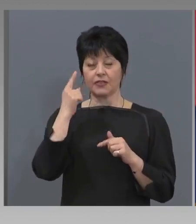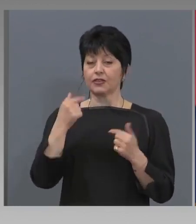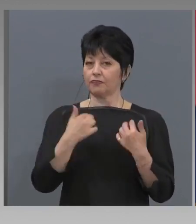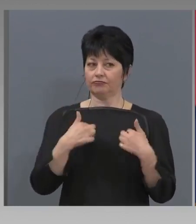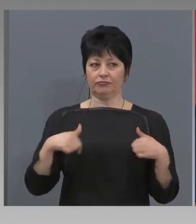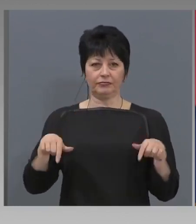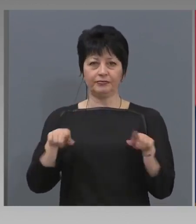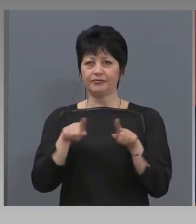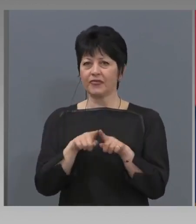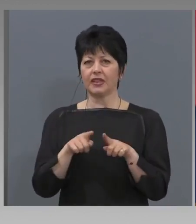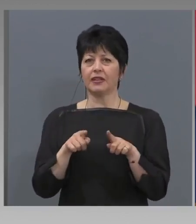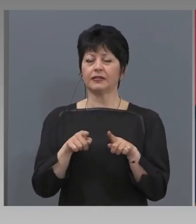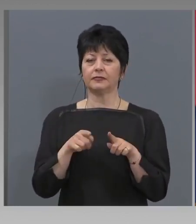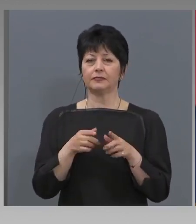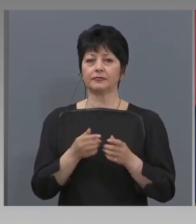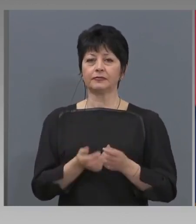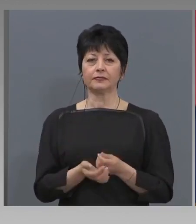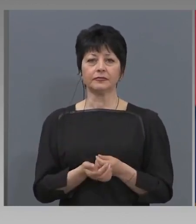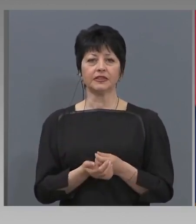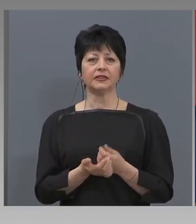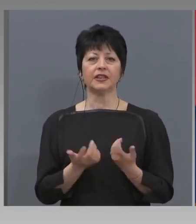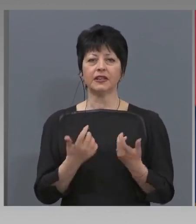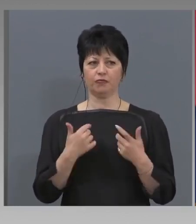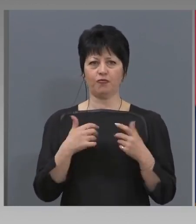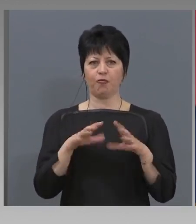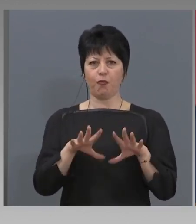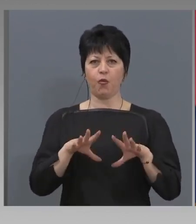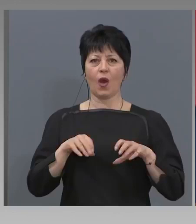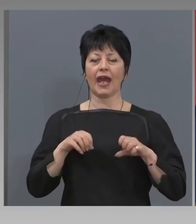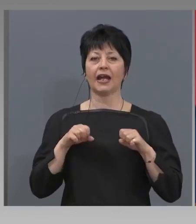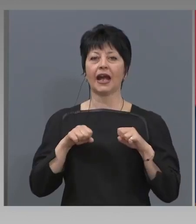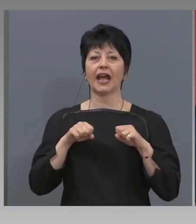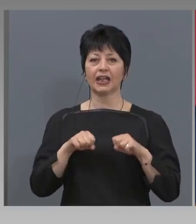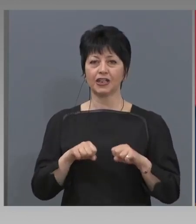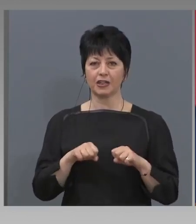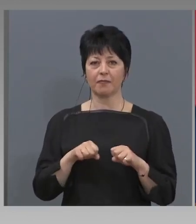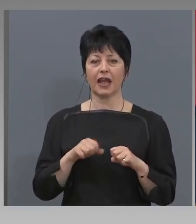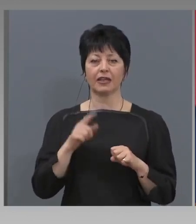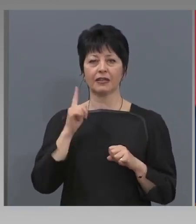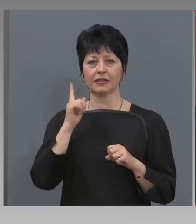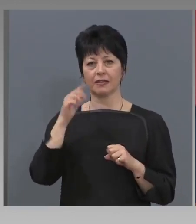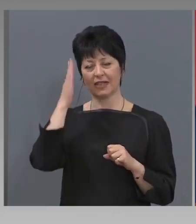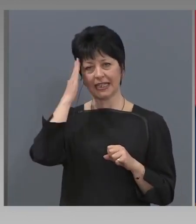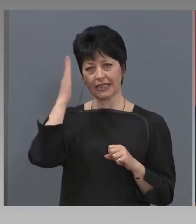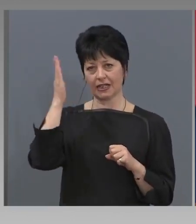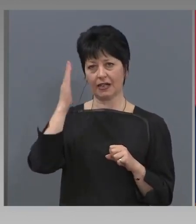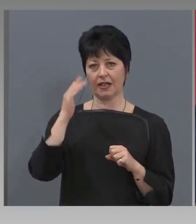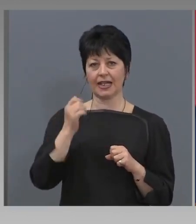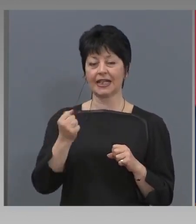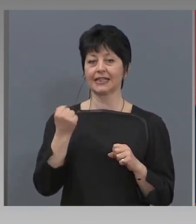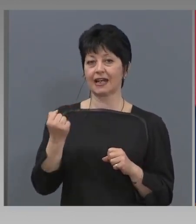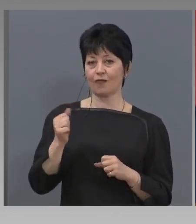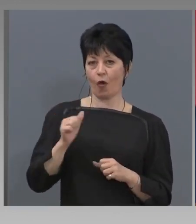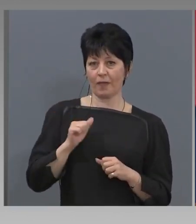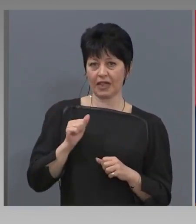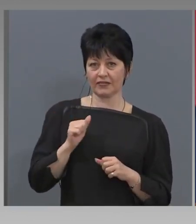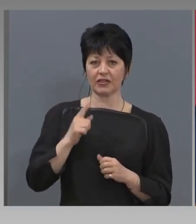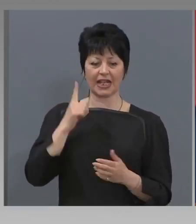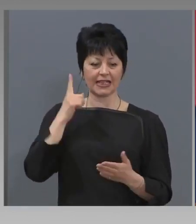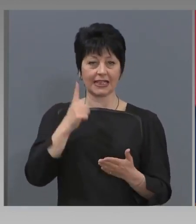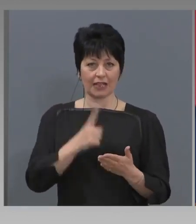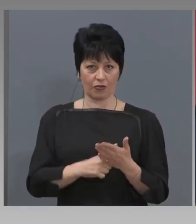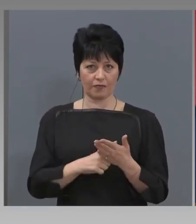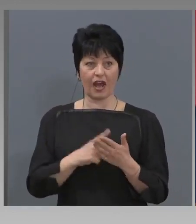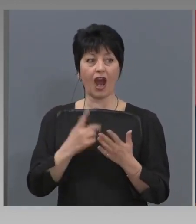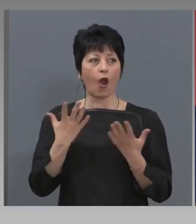ние и това и поеха ангажимент да разпоредаме истър на здравеопазването пред штаба. Трябва да задължиме, който